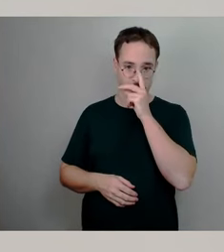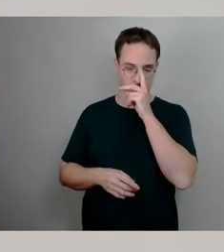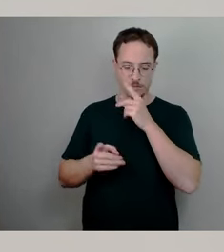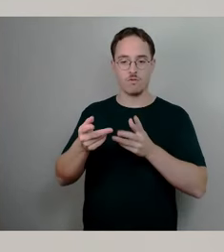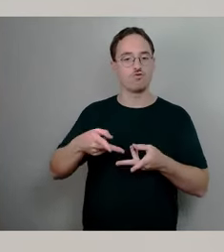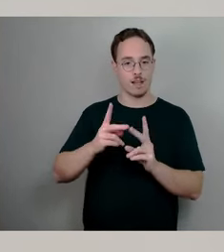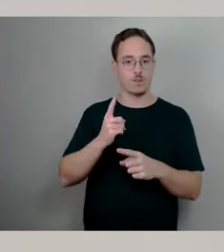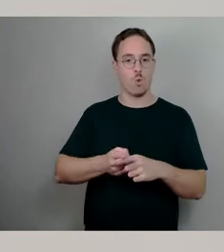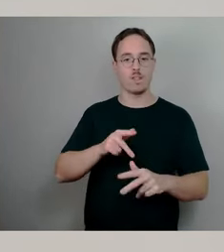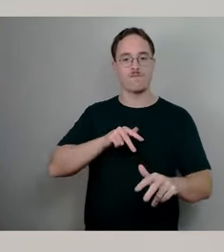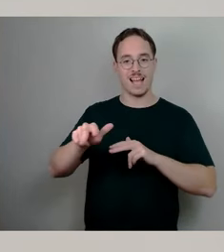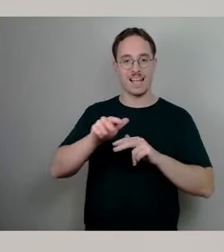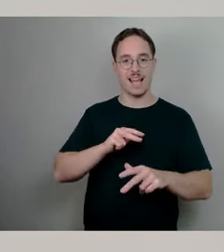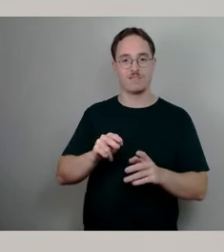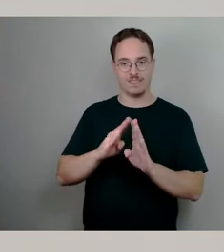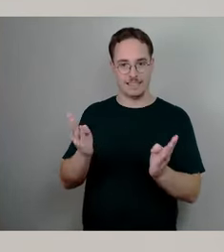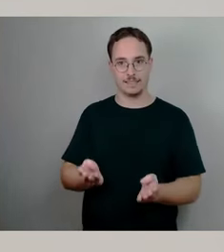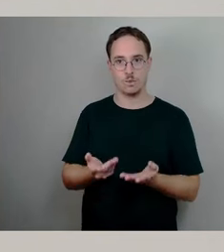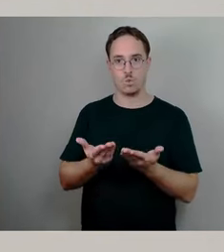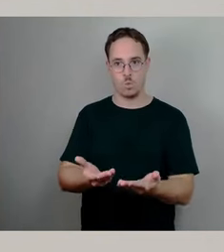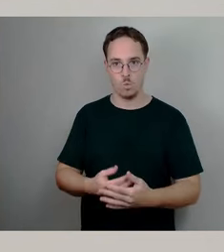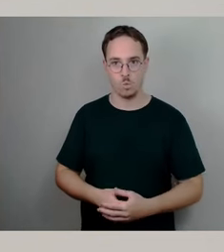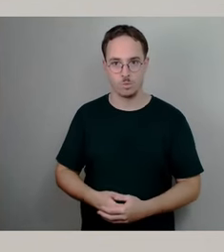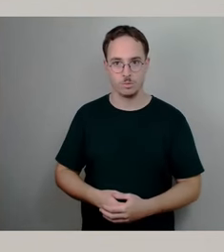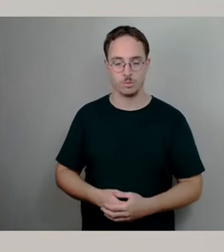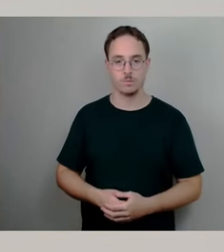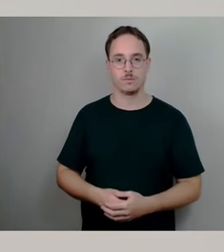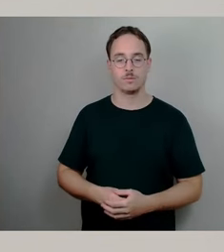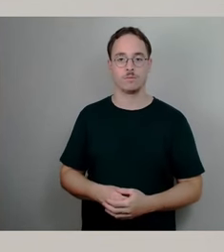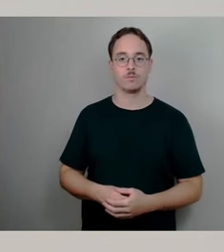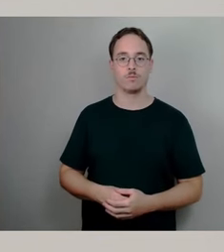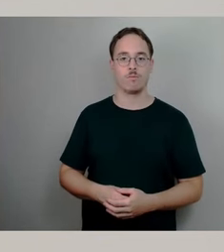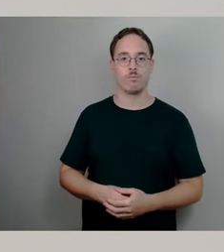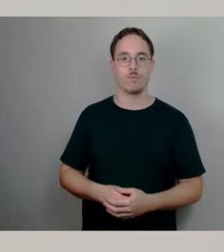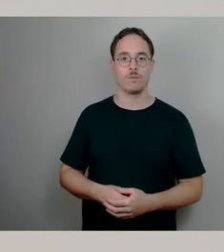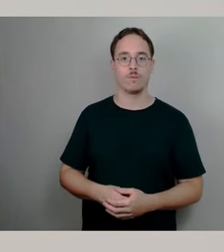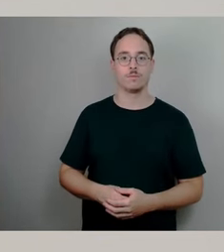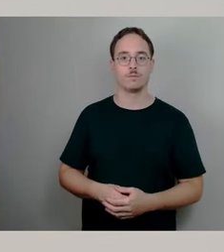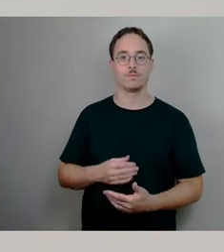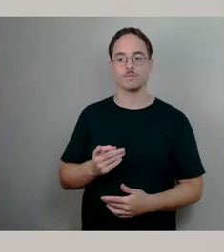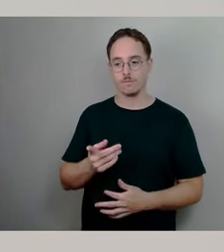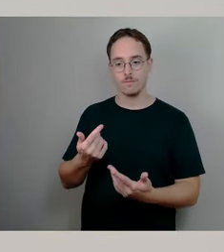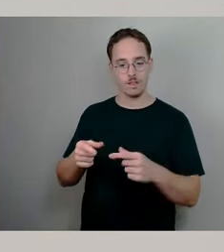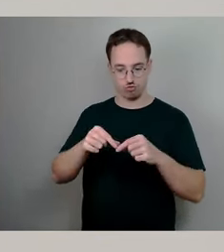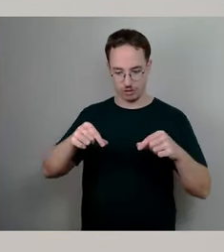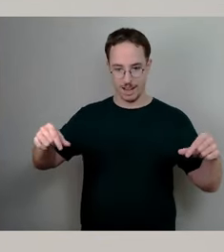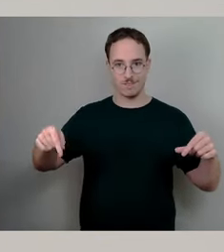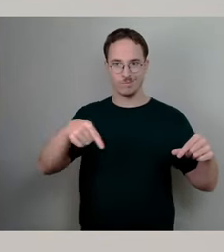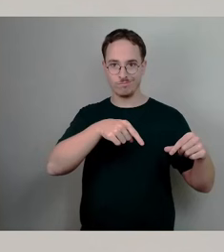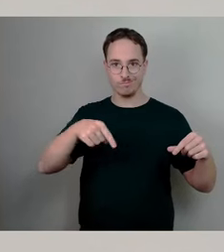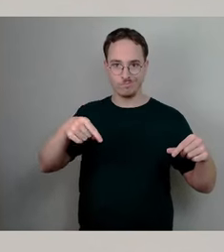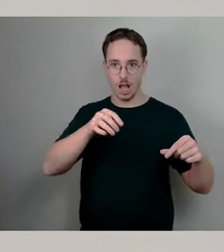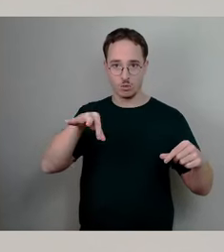Und gemäß dieser Regelwerke wird die Führungsform des Radverkehrs in Abhängigkeit von der Verkehrsstärke gewählt. Und angesichts der hohen Verkehrsmengen,